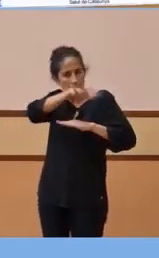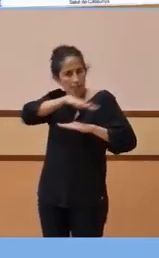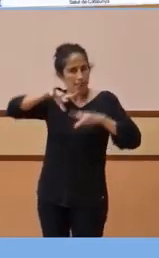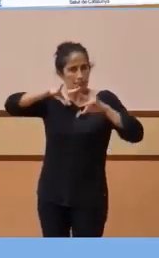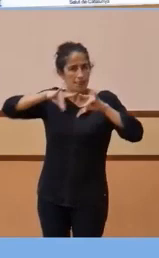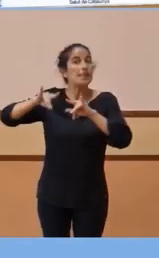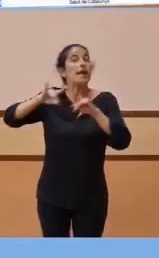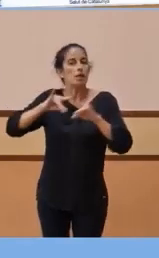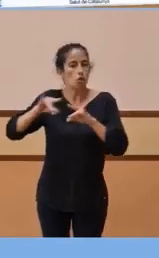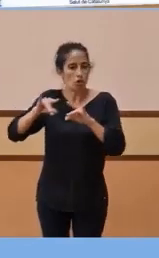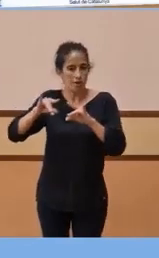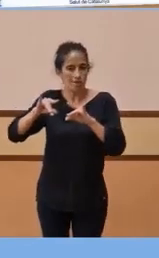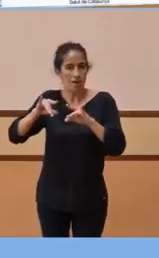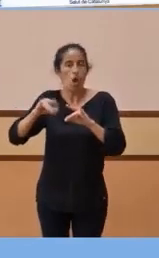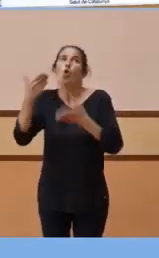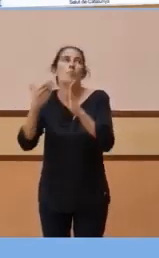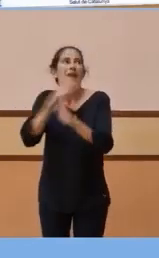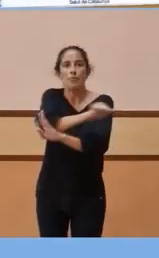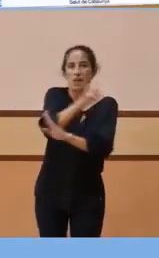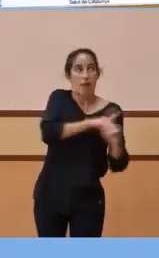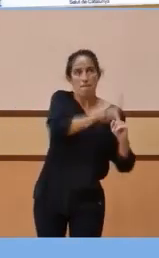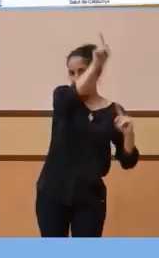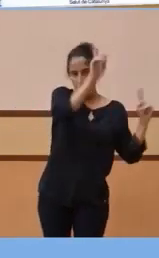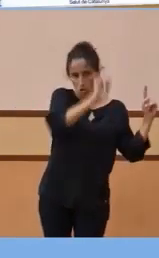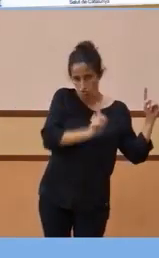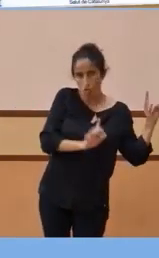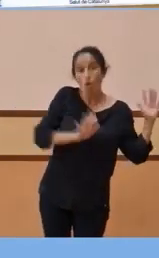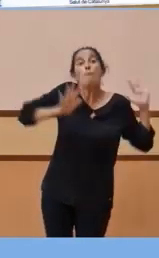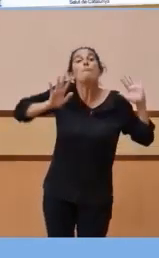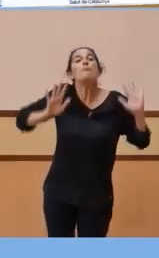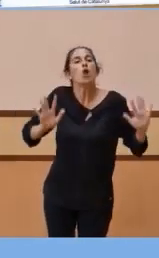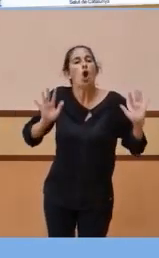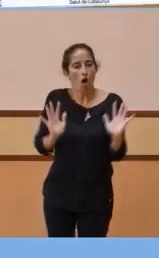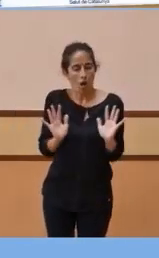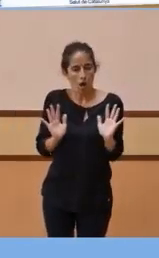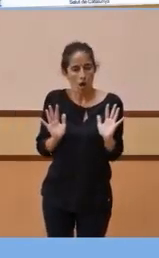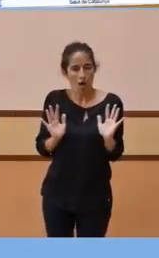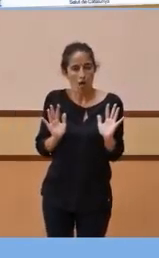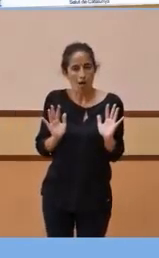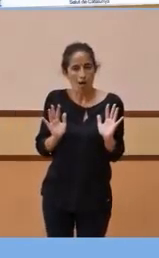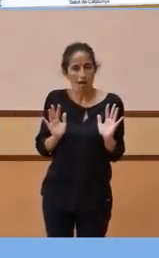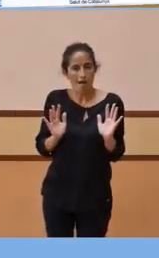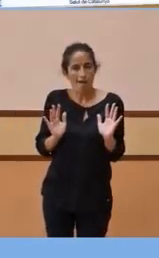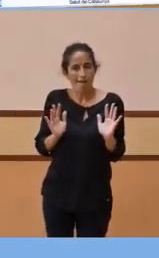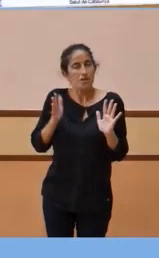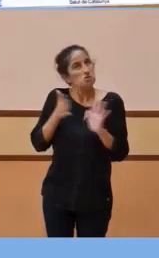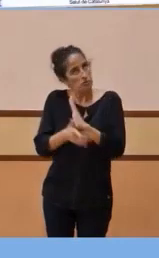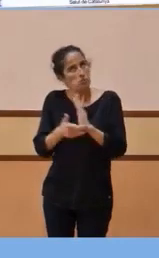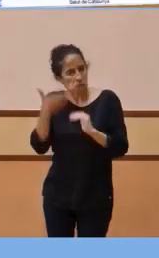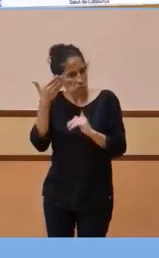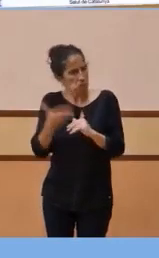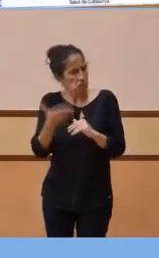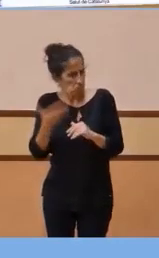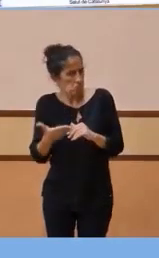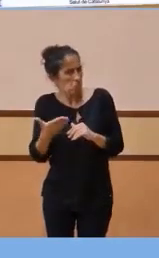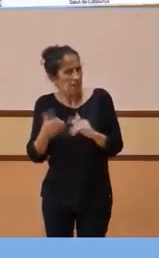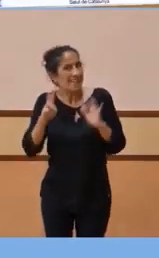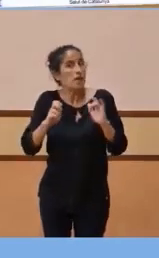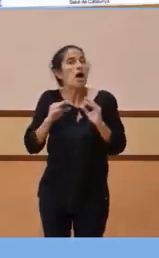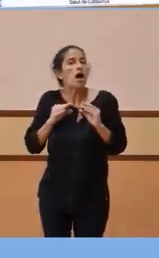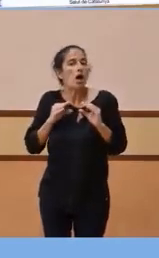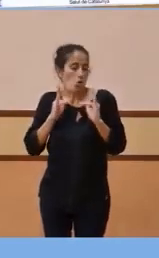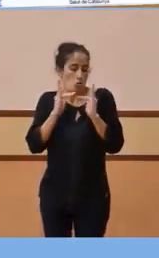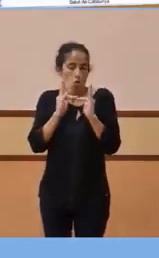de la mateixa magnitud que en la primera onada, però, diguem-ne, gens menys creable des d'un punt de vista del consum de llit hospitalari